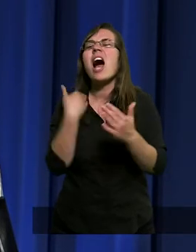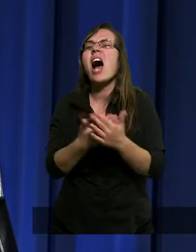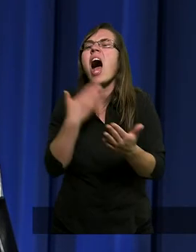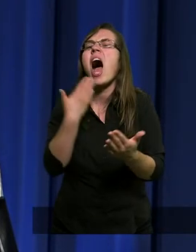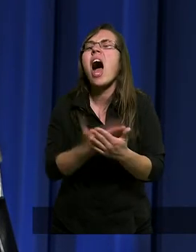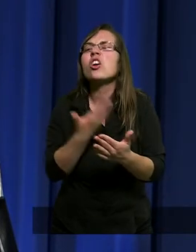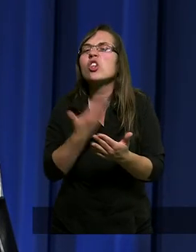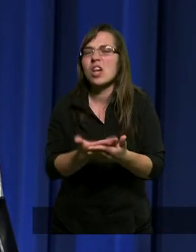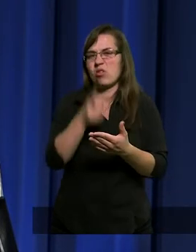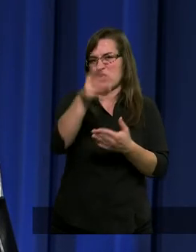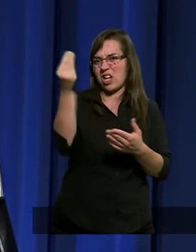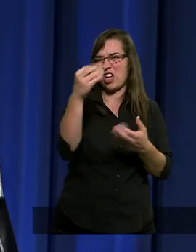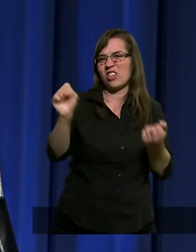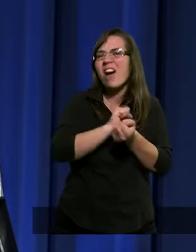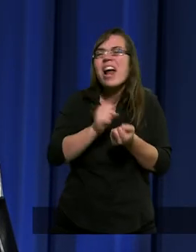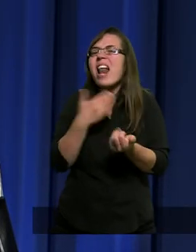Dlaczego ty jeszcze walczysz?